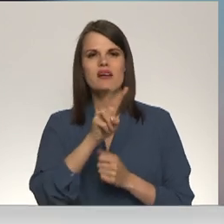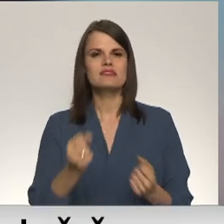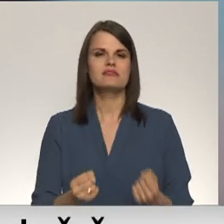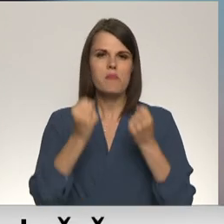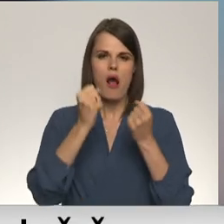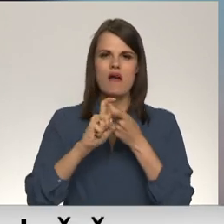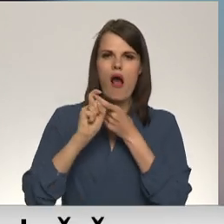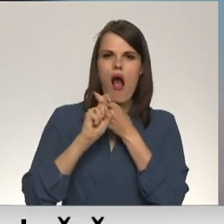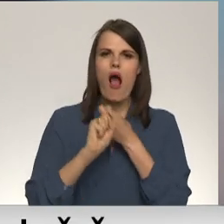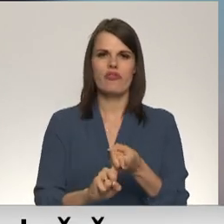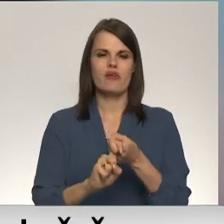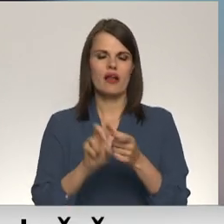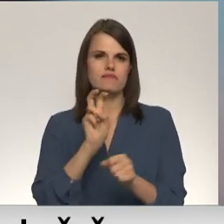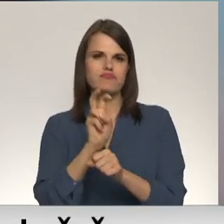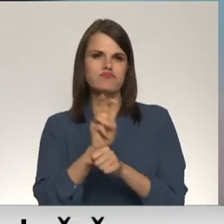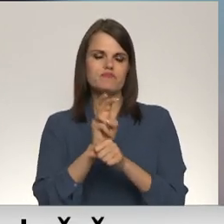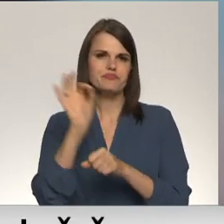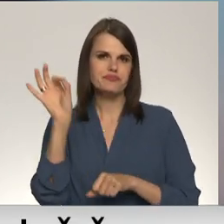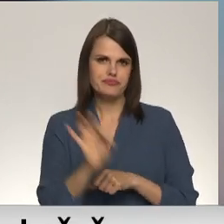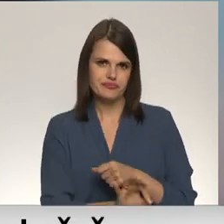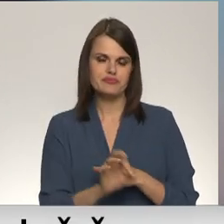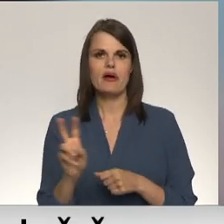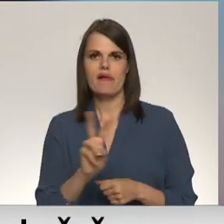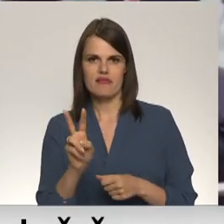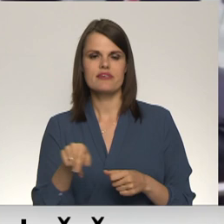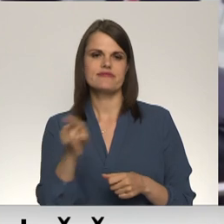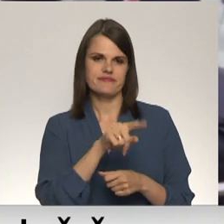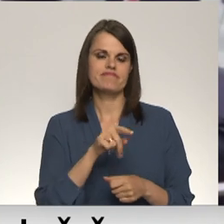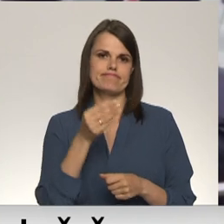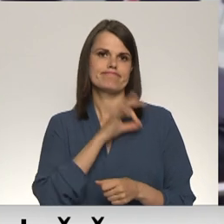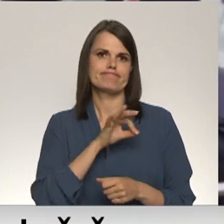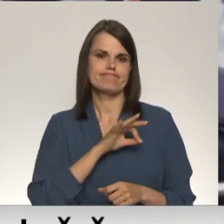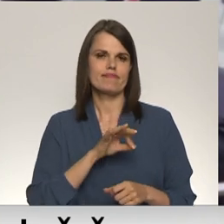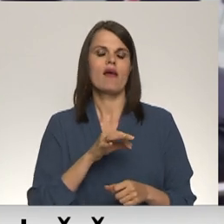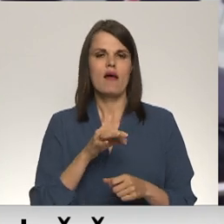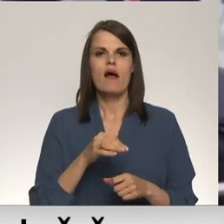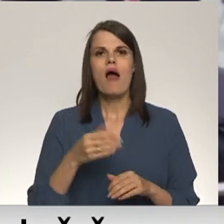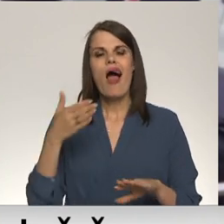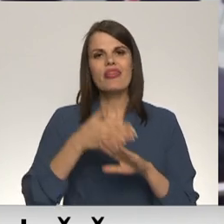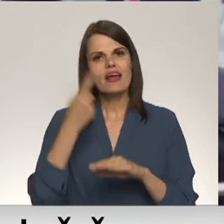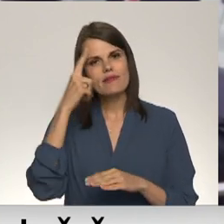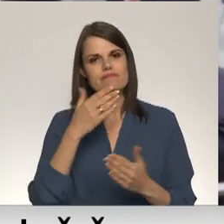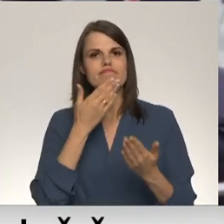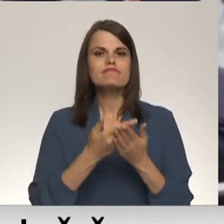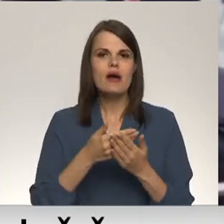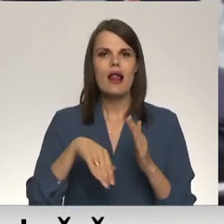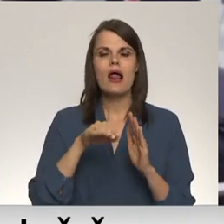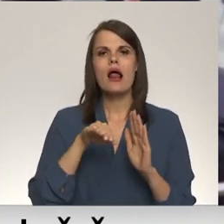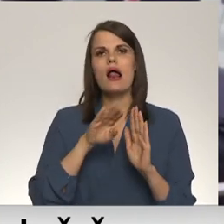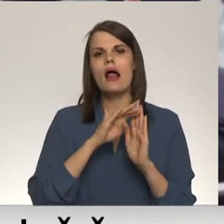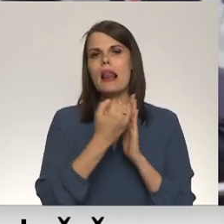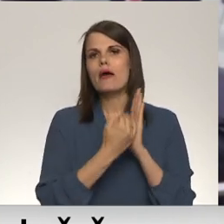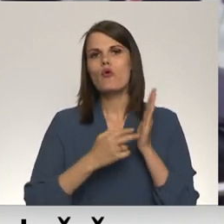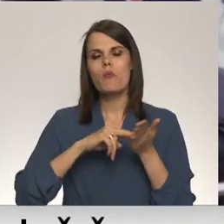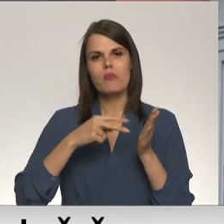atkarībā esošiem cilvēkiem. Priešlikuma sagatavot alternatīvu plikuma projektu rosināja attīstībai pār